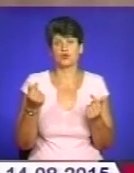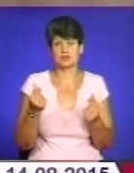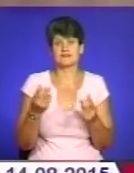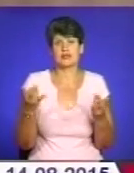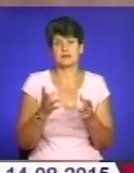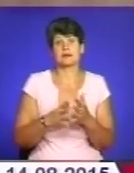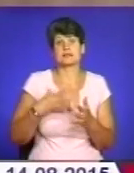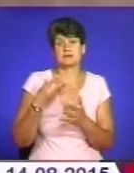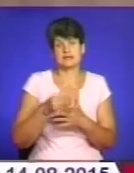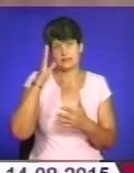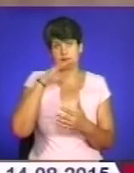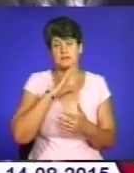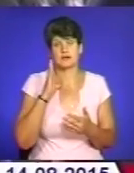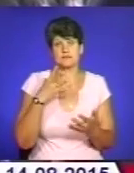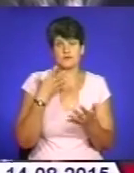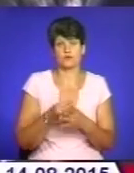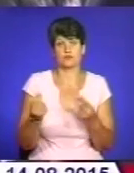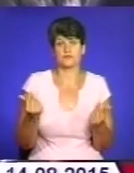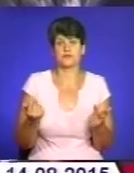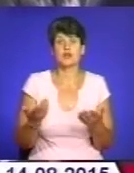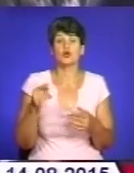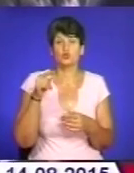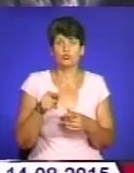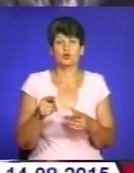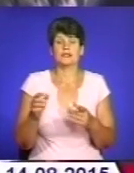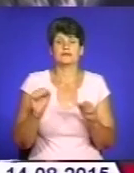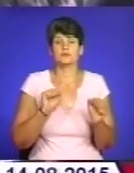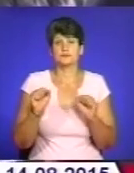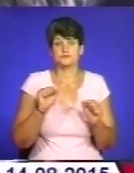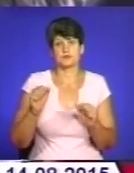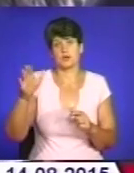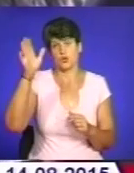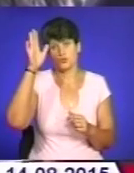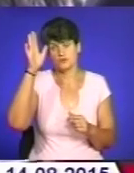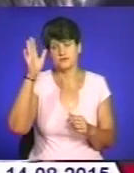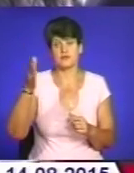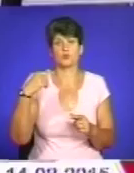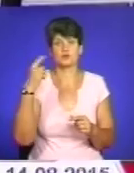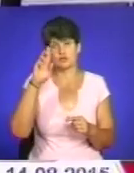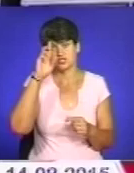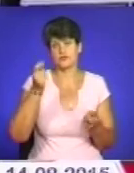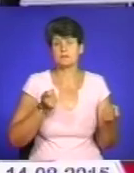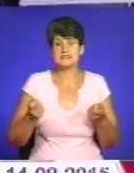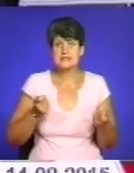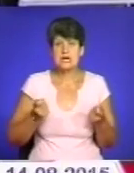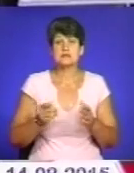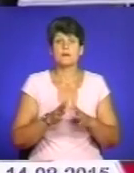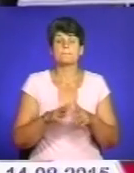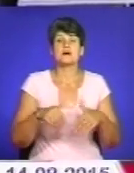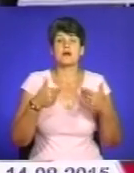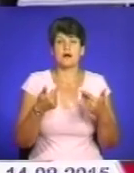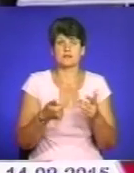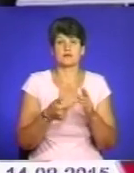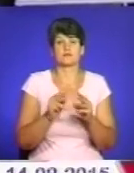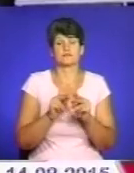викласти батькам із власних гаманців. Тому у Департаменті освіти та науки обласної державної адміністрації радять педагогам